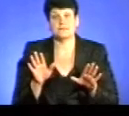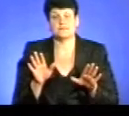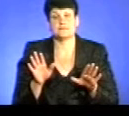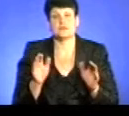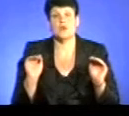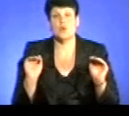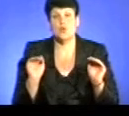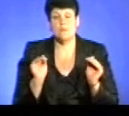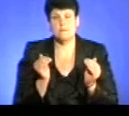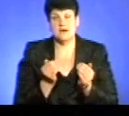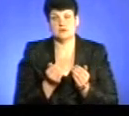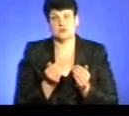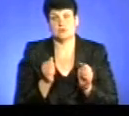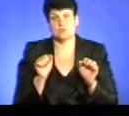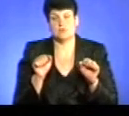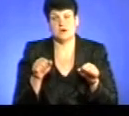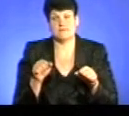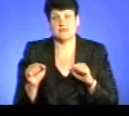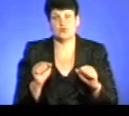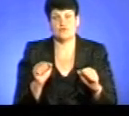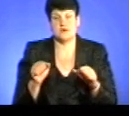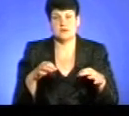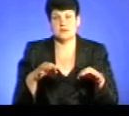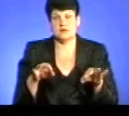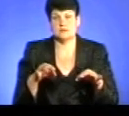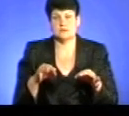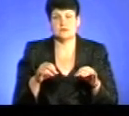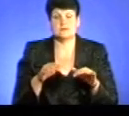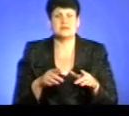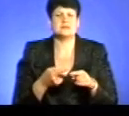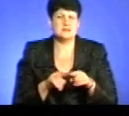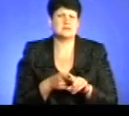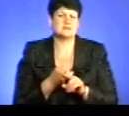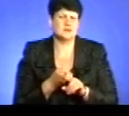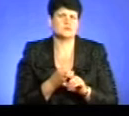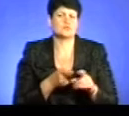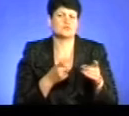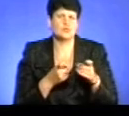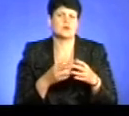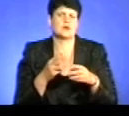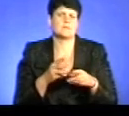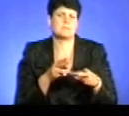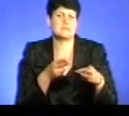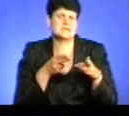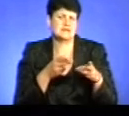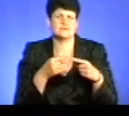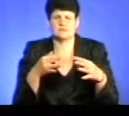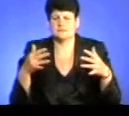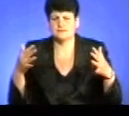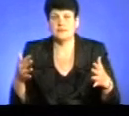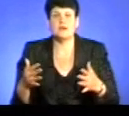обмежує у праві керування транспортним засобом. Це саме стосується зброї, мисливства і таке інше. Але в той же час